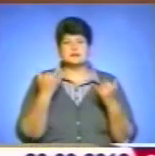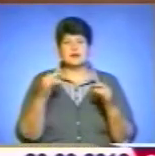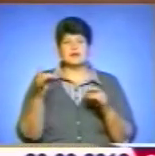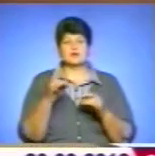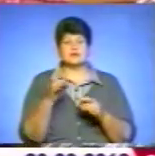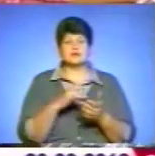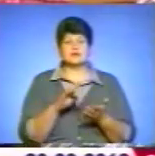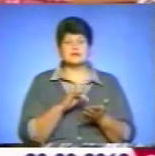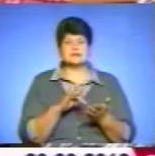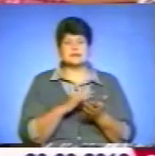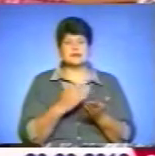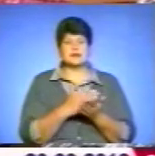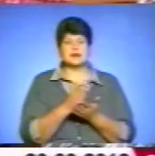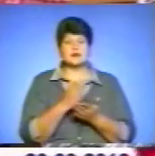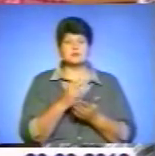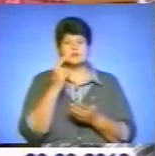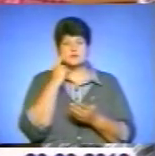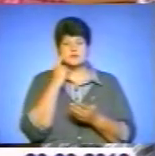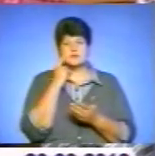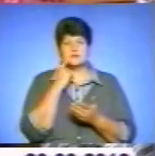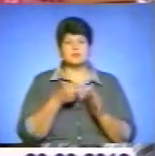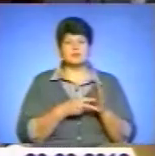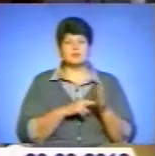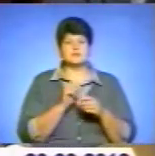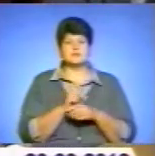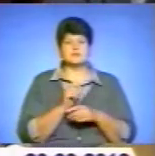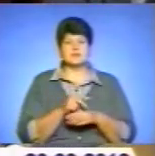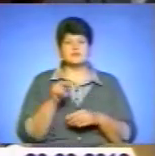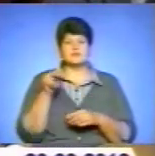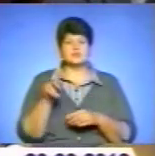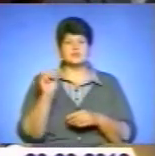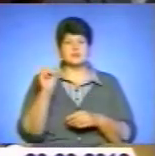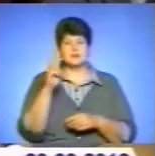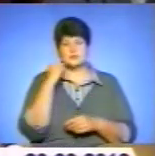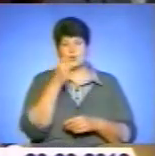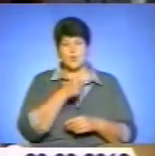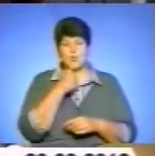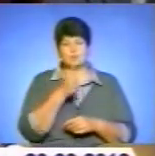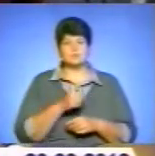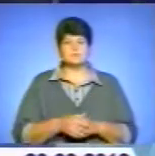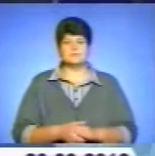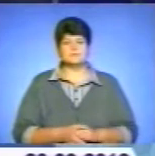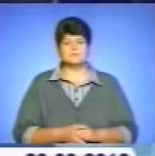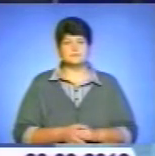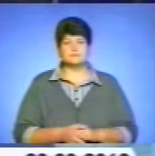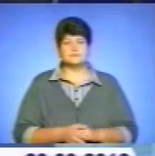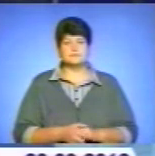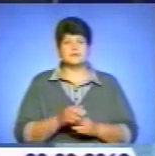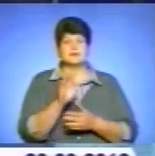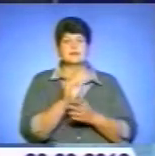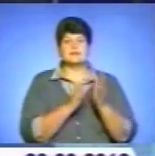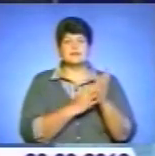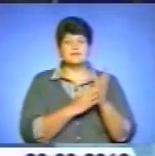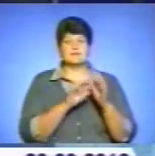оцінювання якості освіти планують завдання на зовнішнє незалежне оцінювання 2013 року. 9%